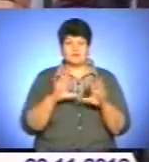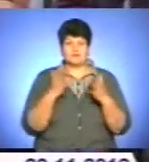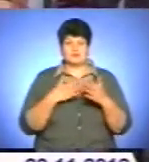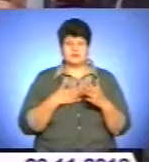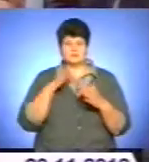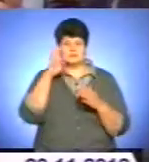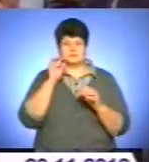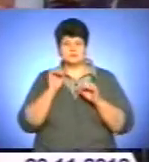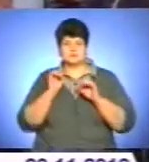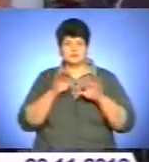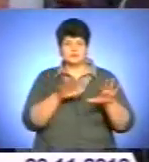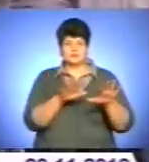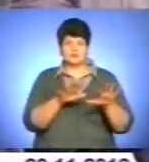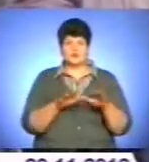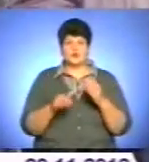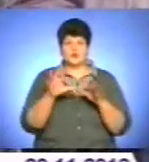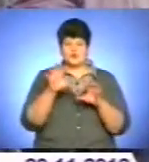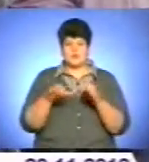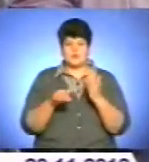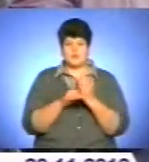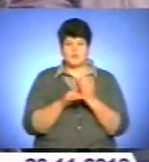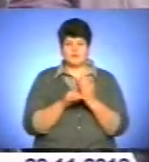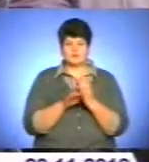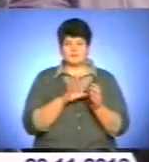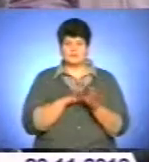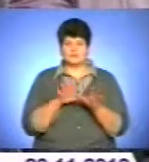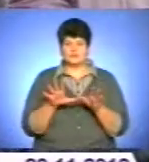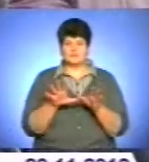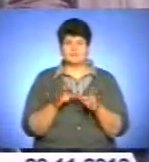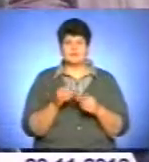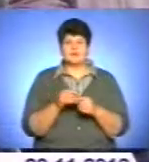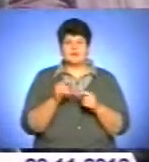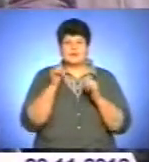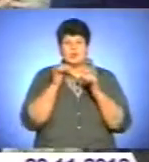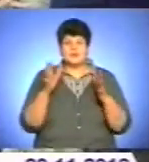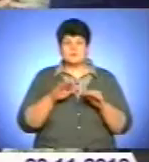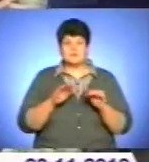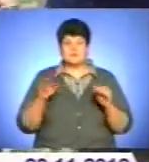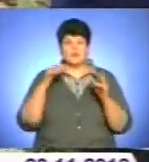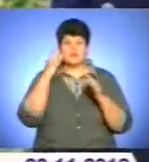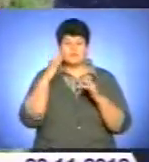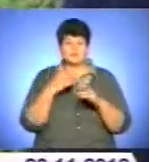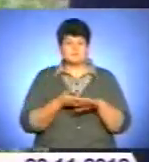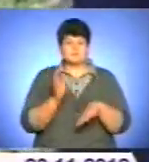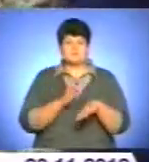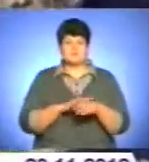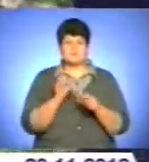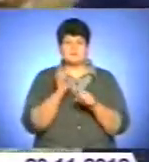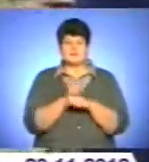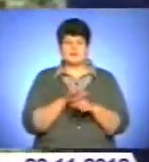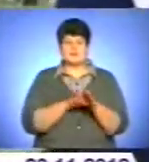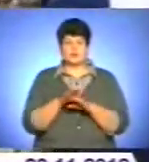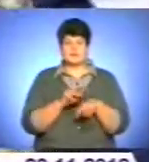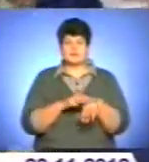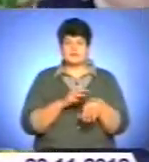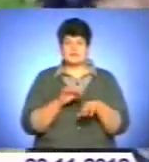без шерпних обійшли. Діти були вражені від почутого, адже навіть не могли собі уявити, які складні завдання виконують міліцейські собаки.